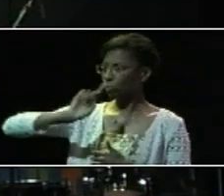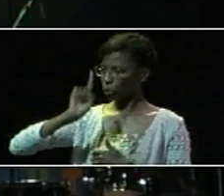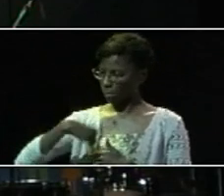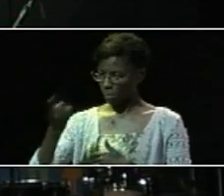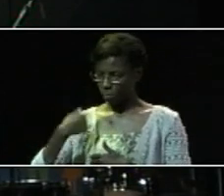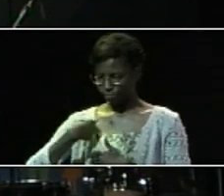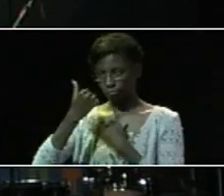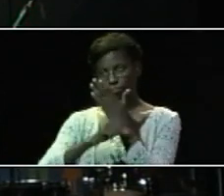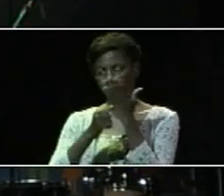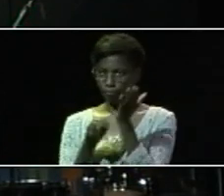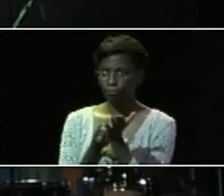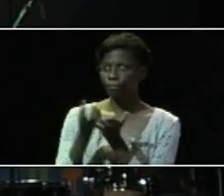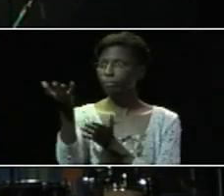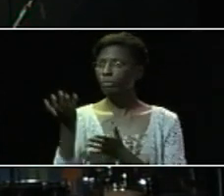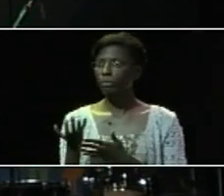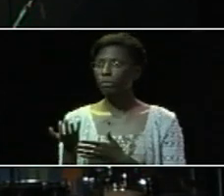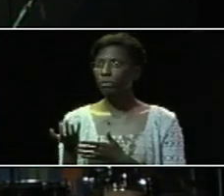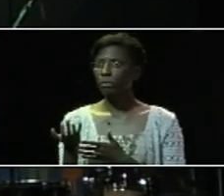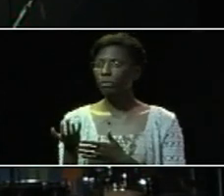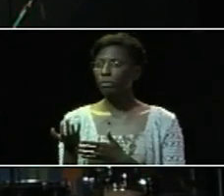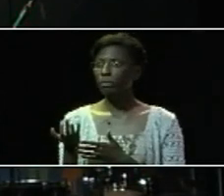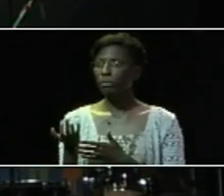ce message que Dieu fait reposer entre vos mains.